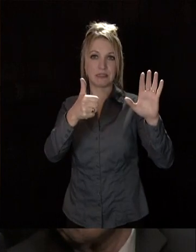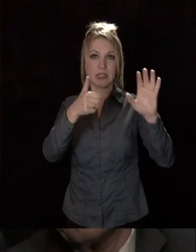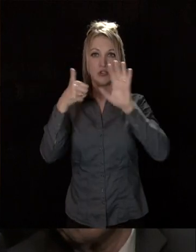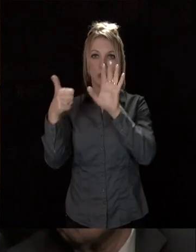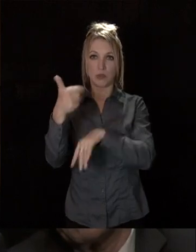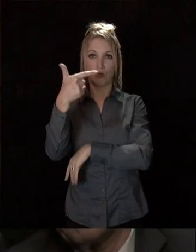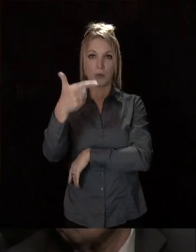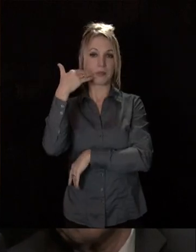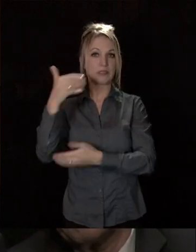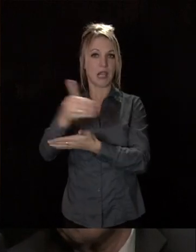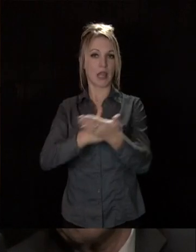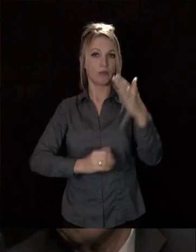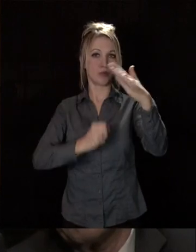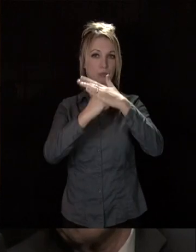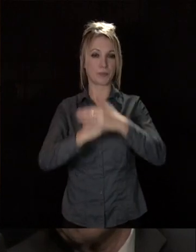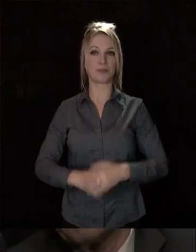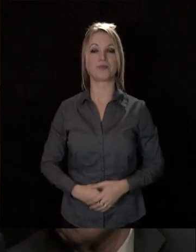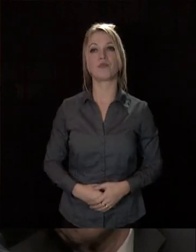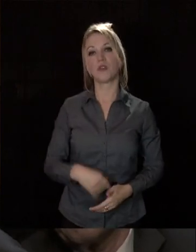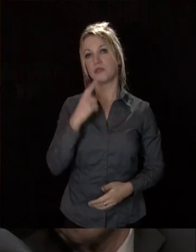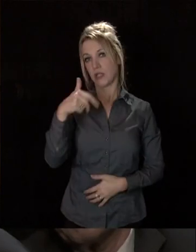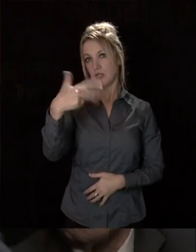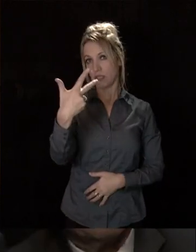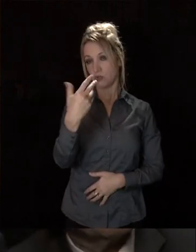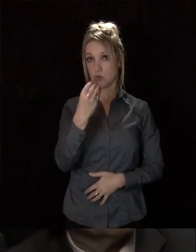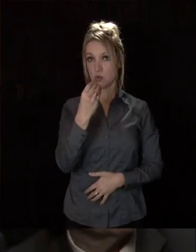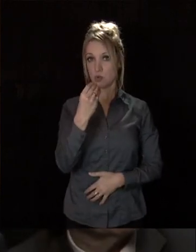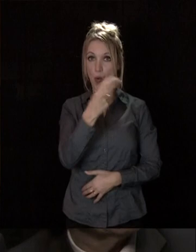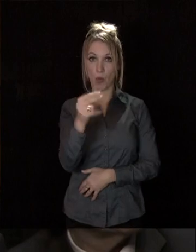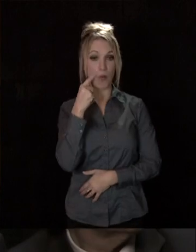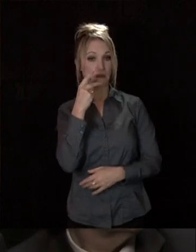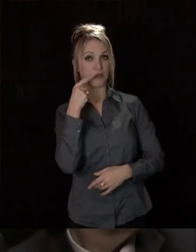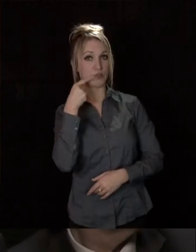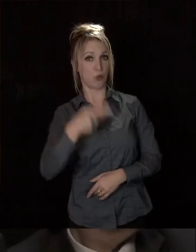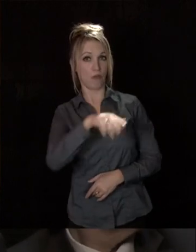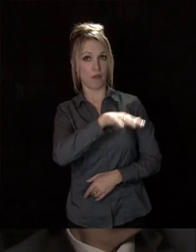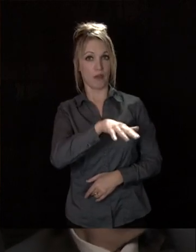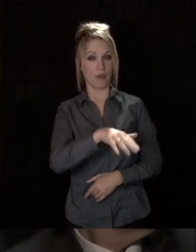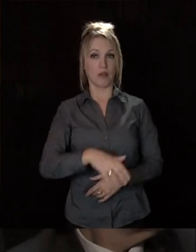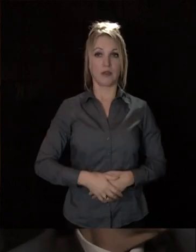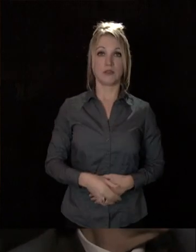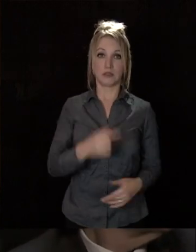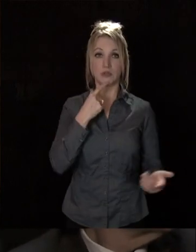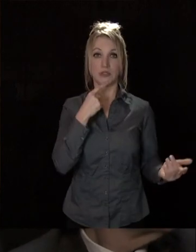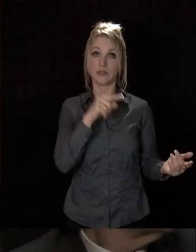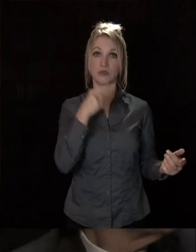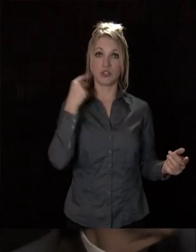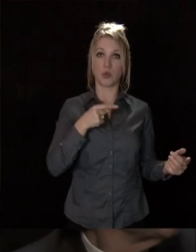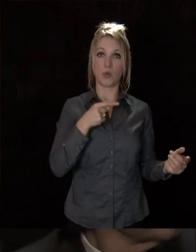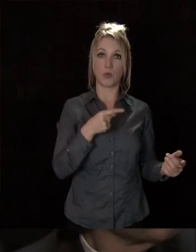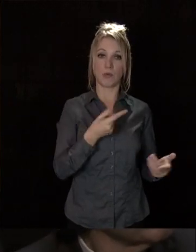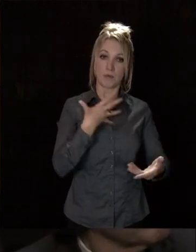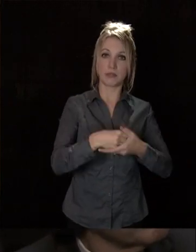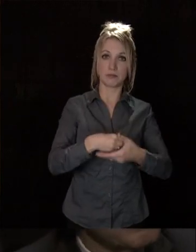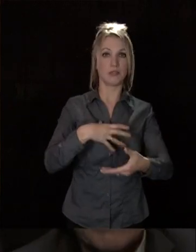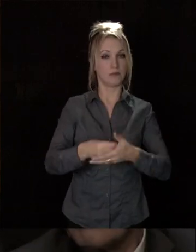ceux qui ont le plus. Il faut savoir que cela revient à 13 € pour la ville. Et donc, à chaque fois, il y a quand même une participation